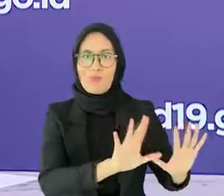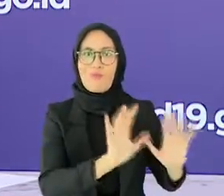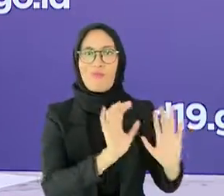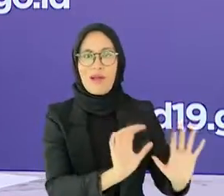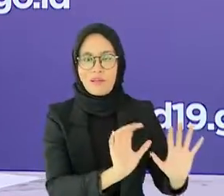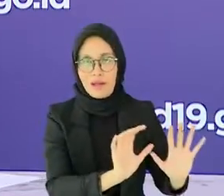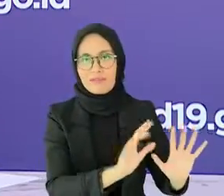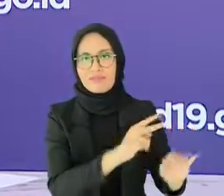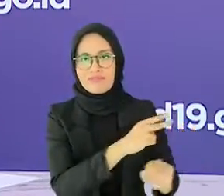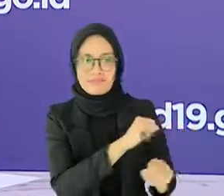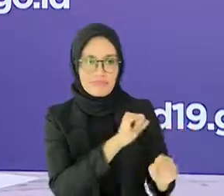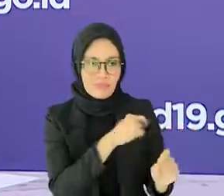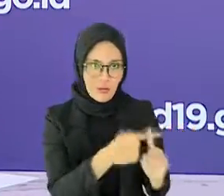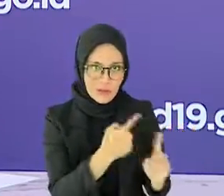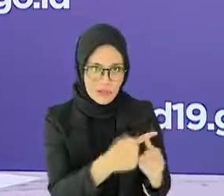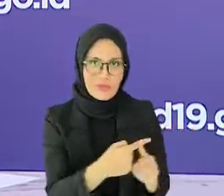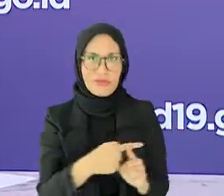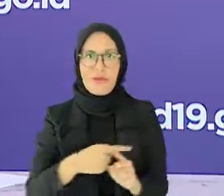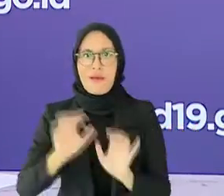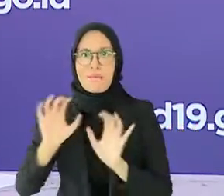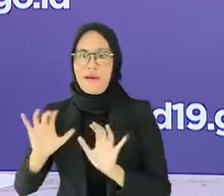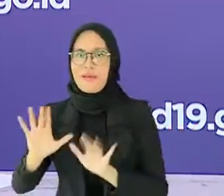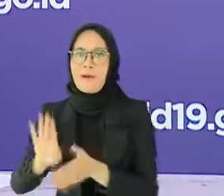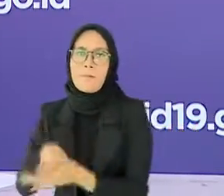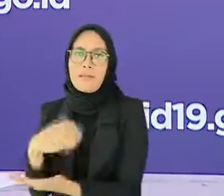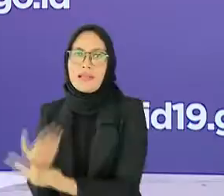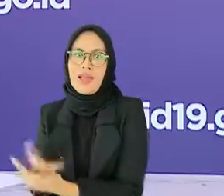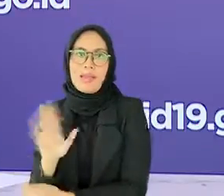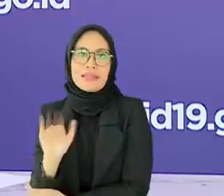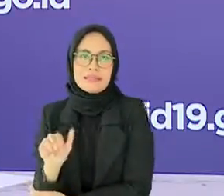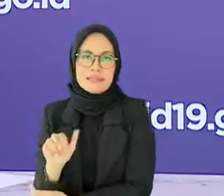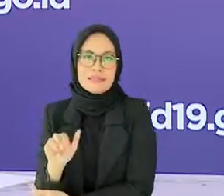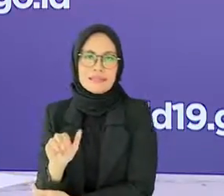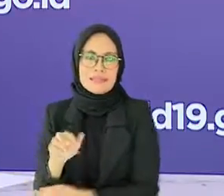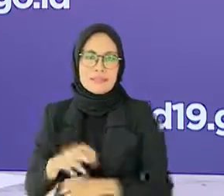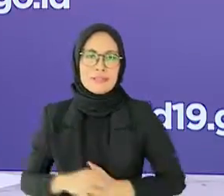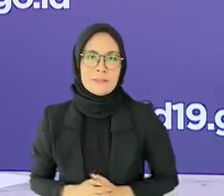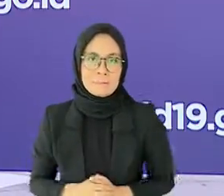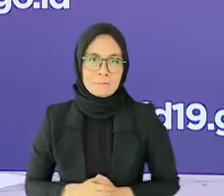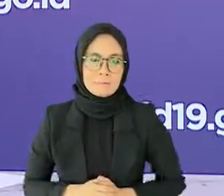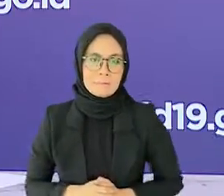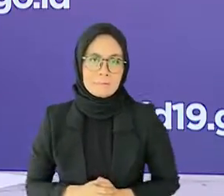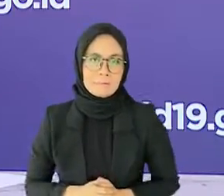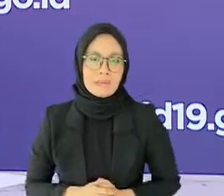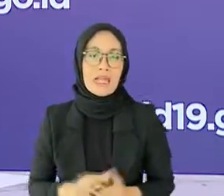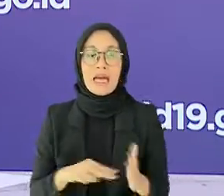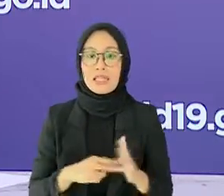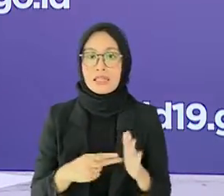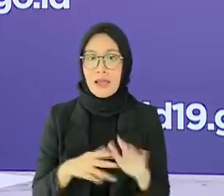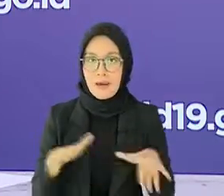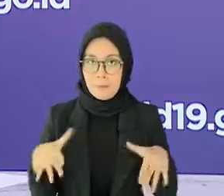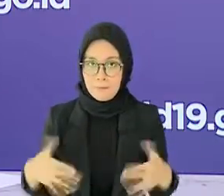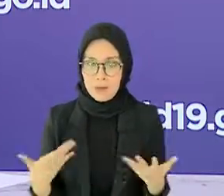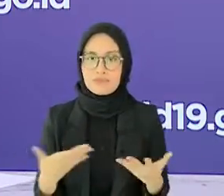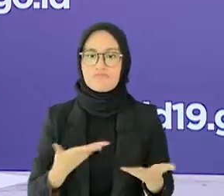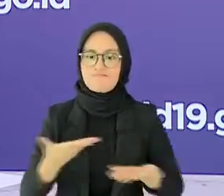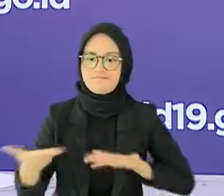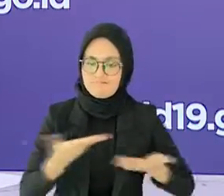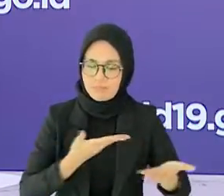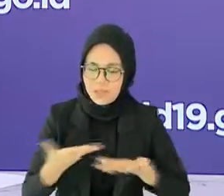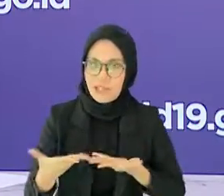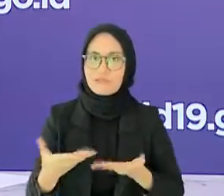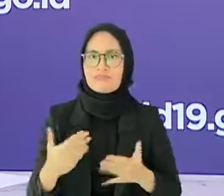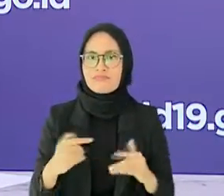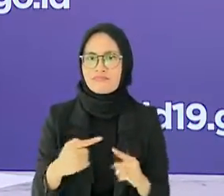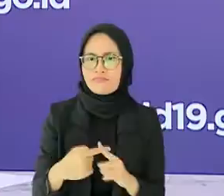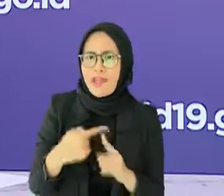Ini artinya kualitas pelayanan kesehatan di provinsi-provinsi ini sudah ditingkatkan, namun kematian